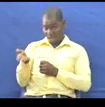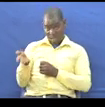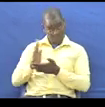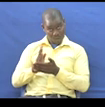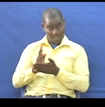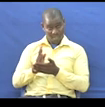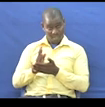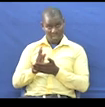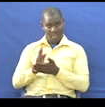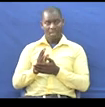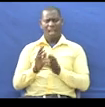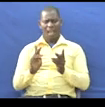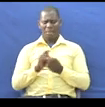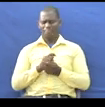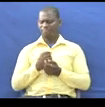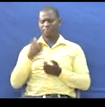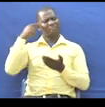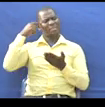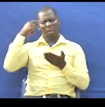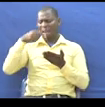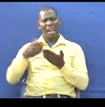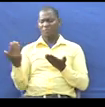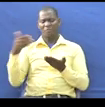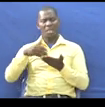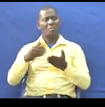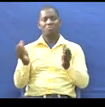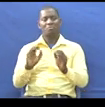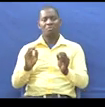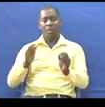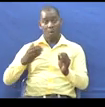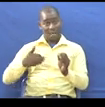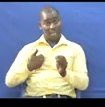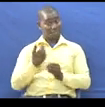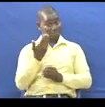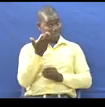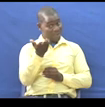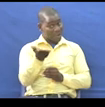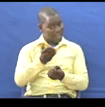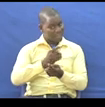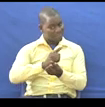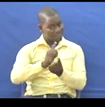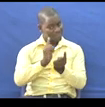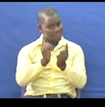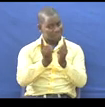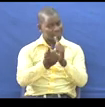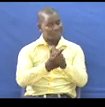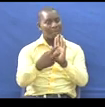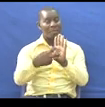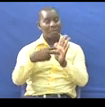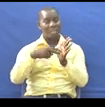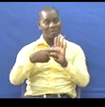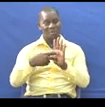Inamana kama maana ilio kusudiwa Haijafikiwa Unatakua ubadilishe Mbinu ya kutafsiri Haya ina ya tafsiri